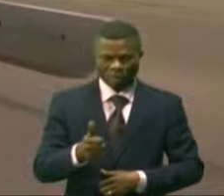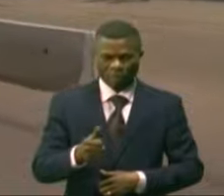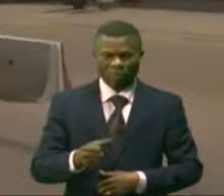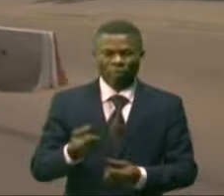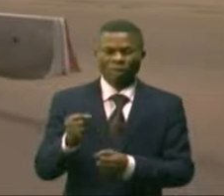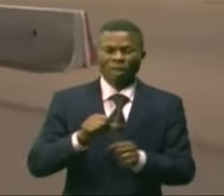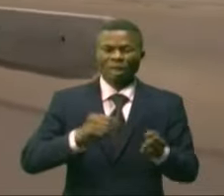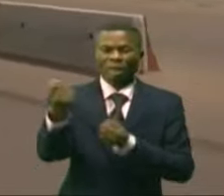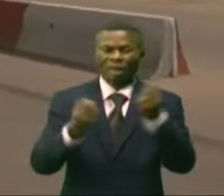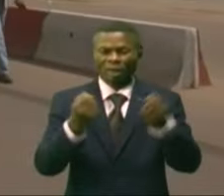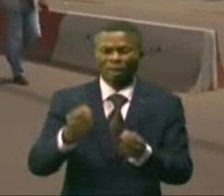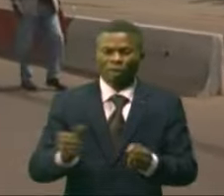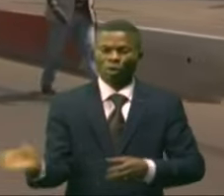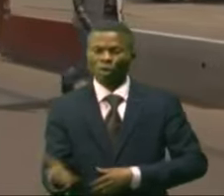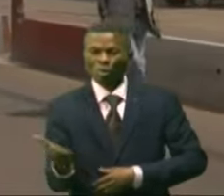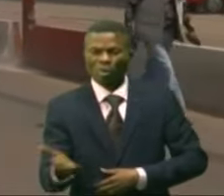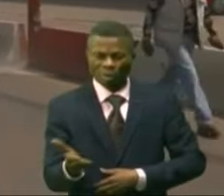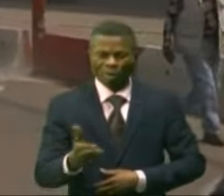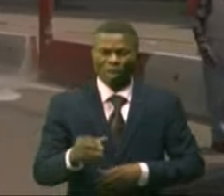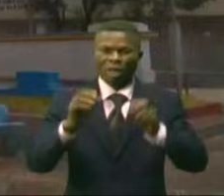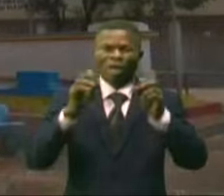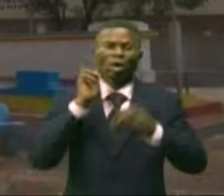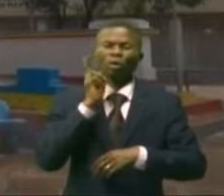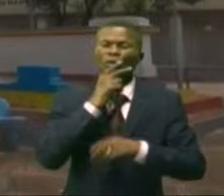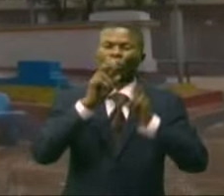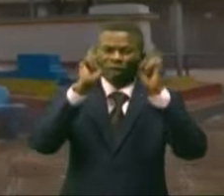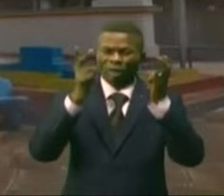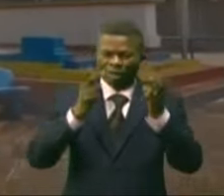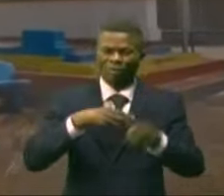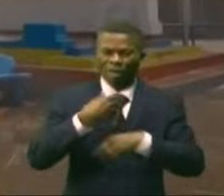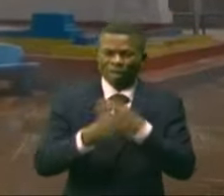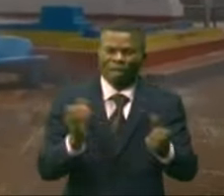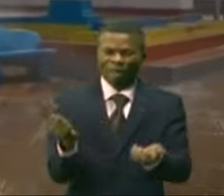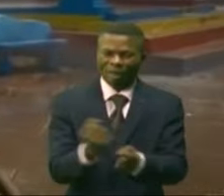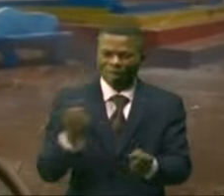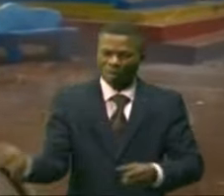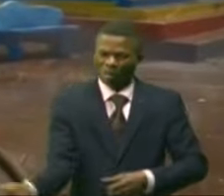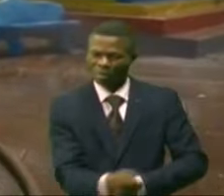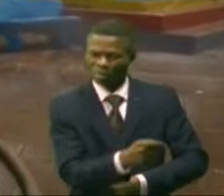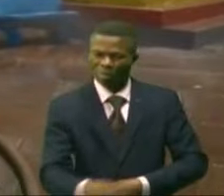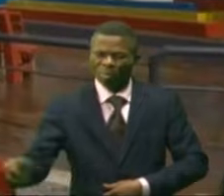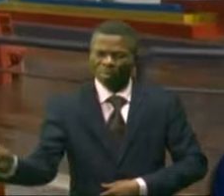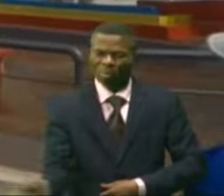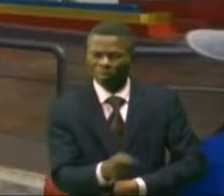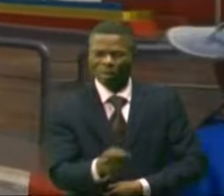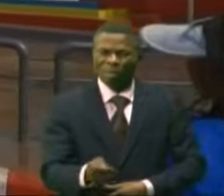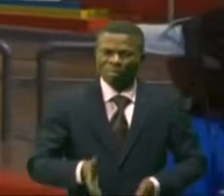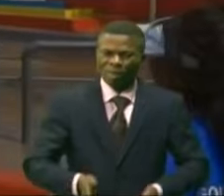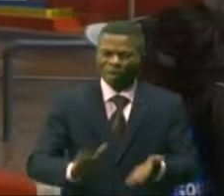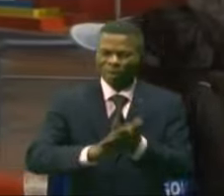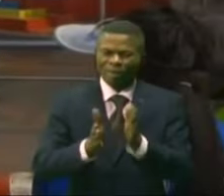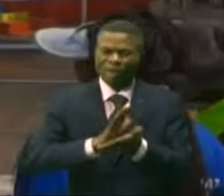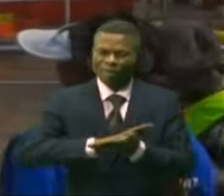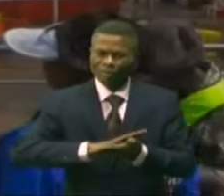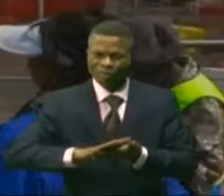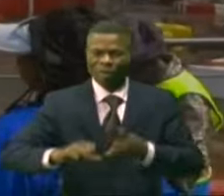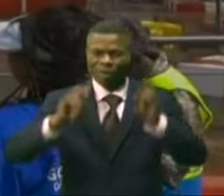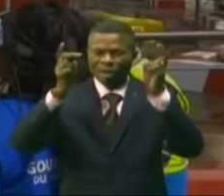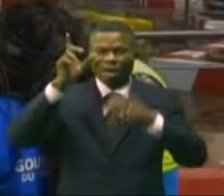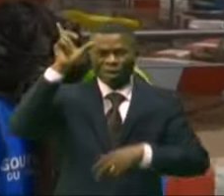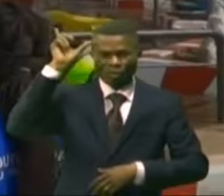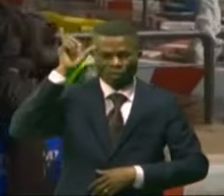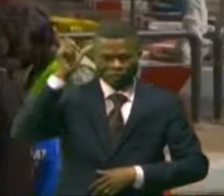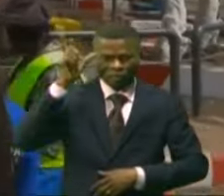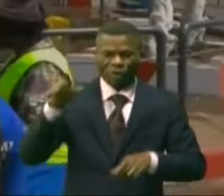de l'hôtel des villes ont procédé à la douche dominicale pour rendre salubre les différentes intérêts principales de la vie de Lubumbashi